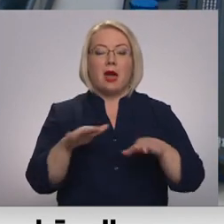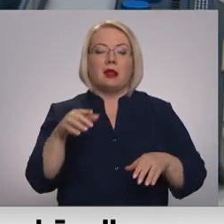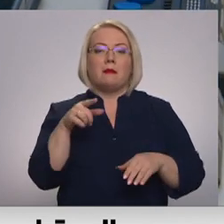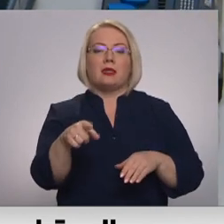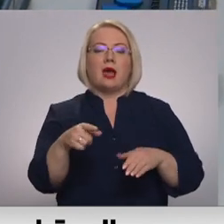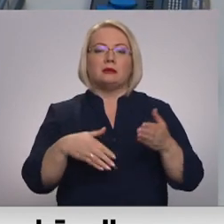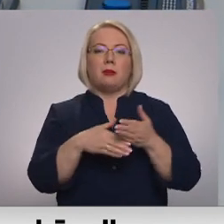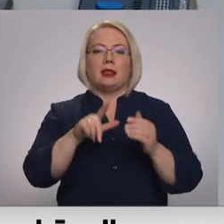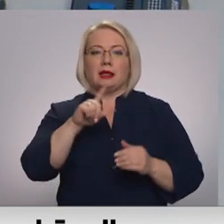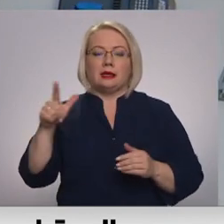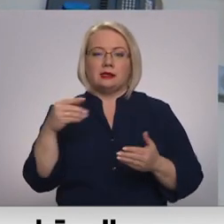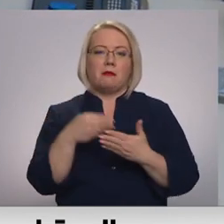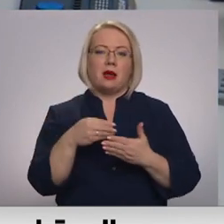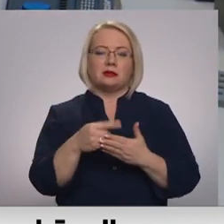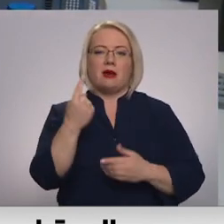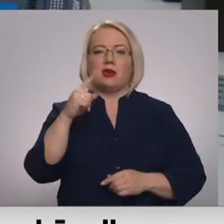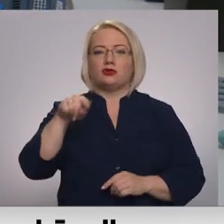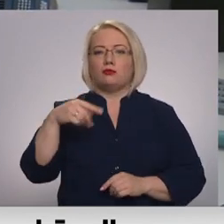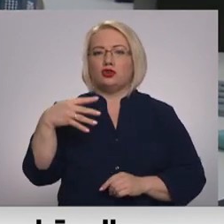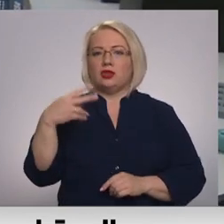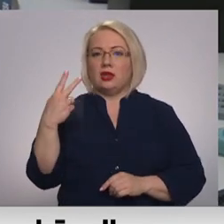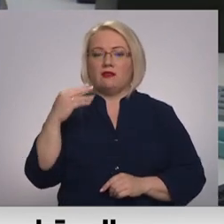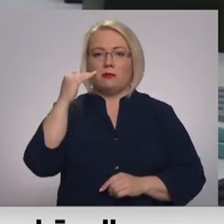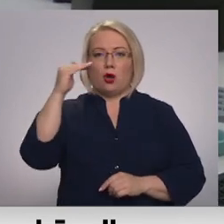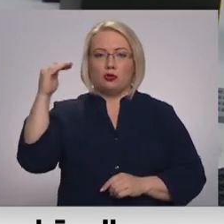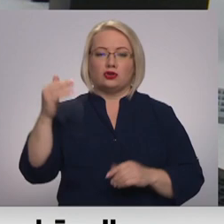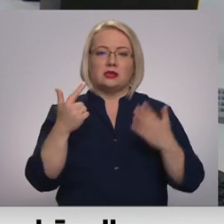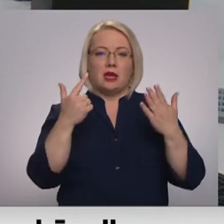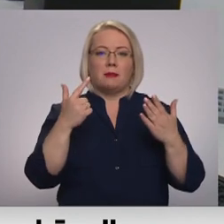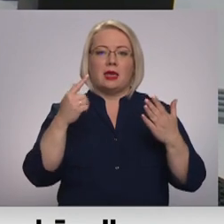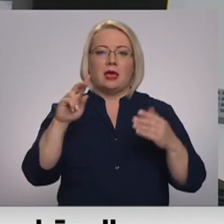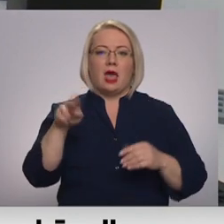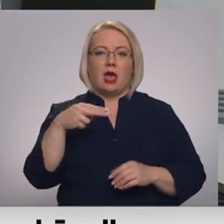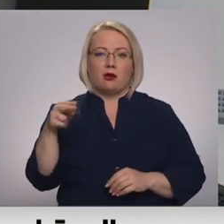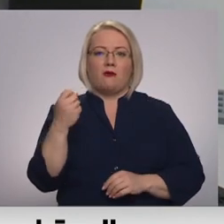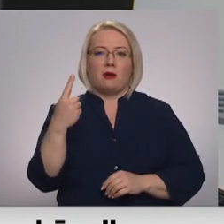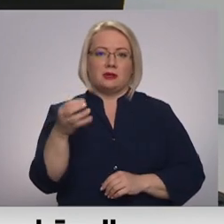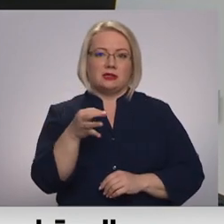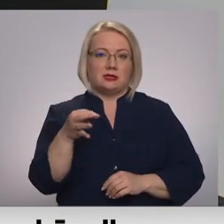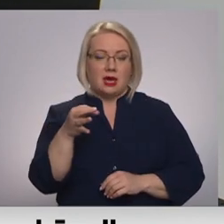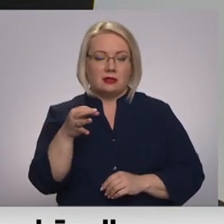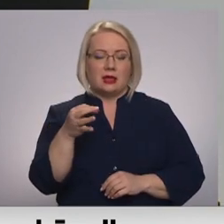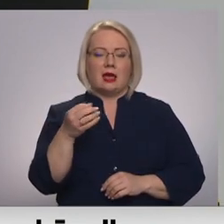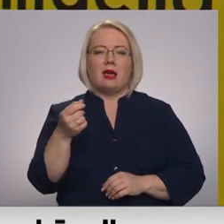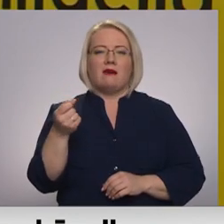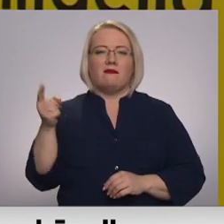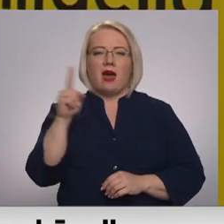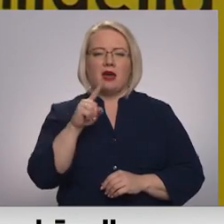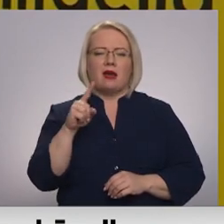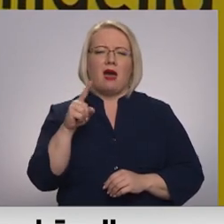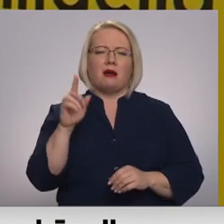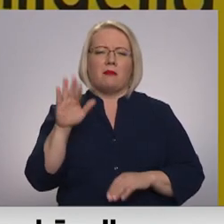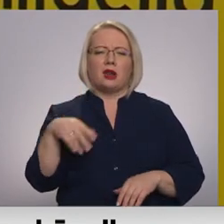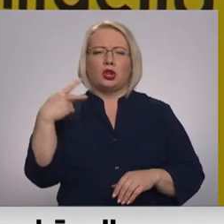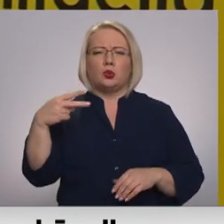līdzekļus maksā eiro 42, bet pieaugušajiem 7 eiro un 11 centi. Vairāk nekā 20 valsts palīga